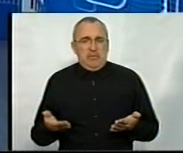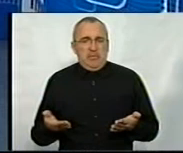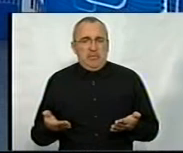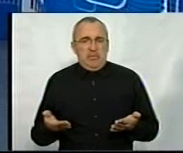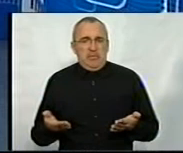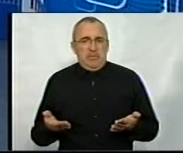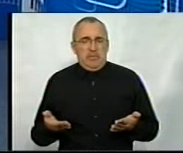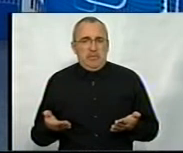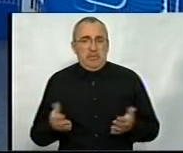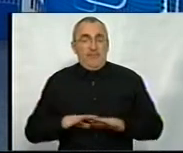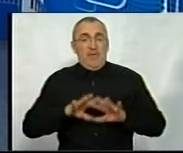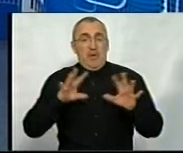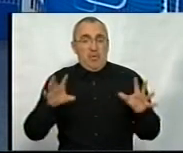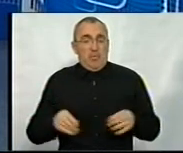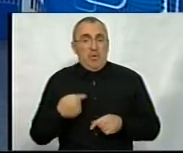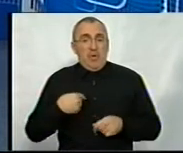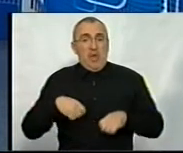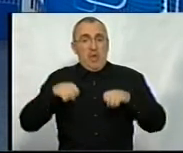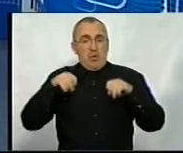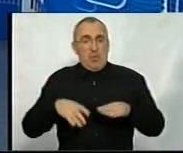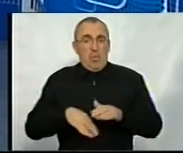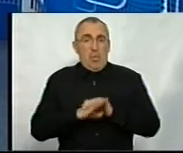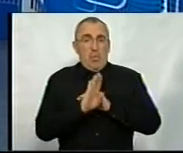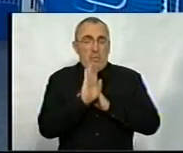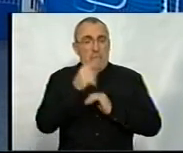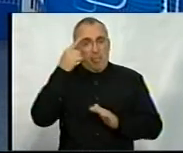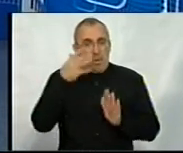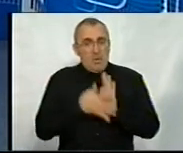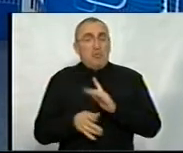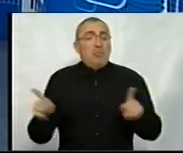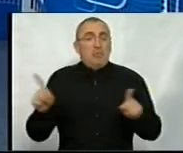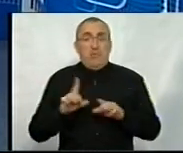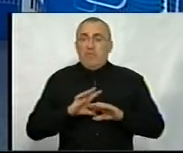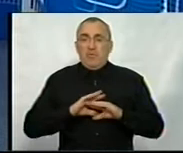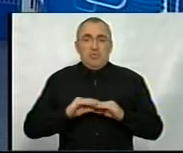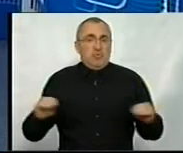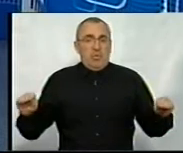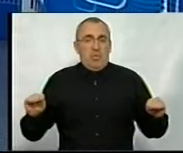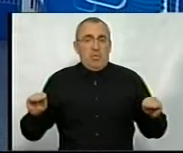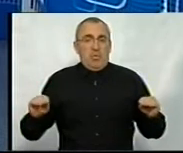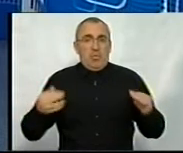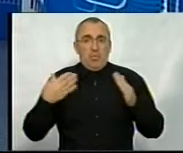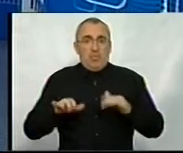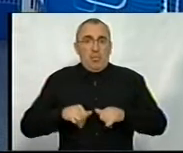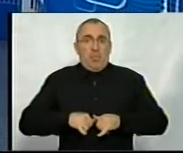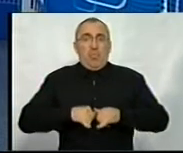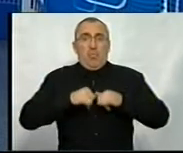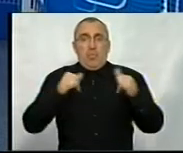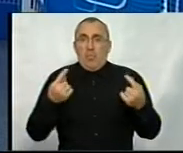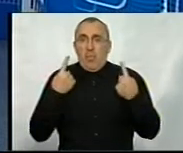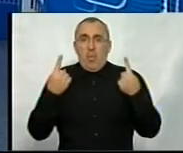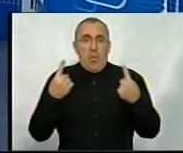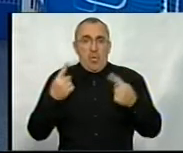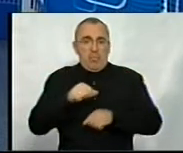Ну, в итоге я решила уйти і, ну, поняла, що все, це переходит просто, начинай переходити дуже огромні